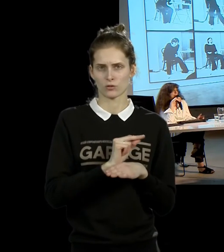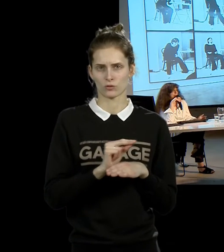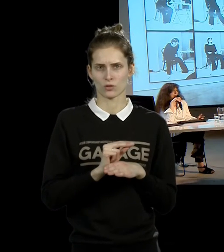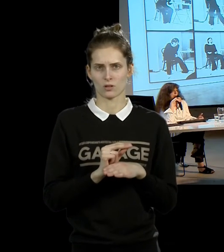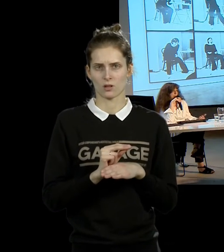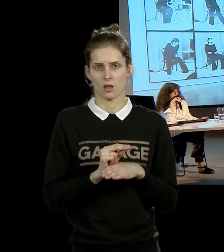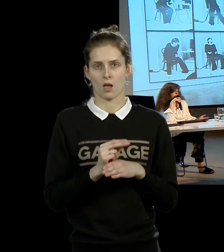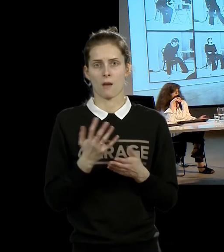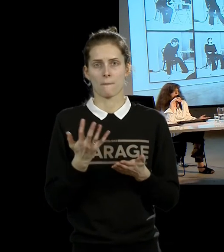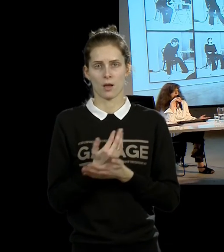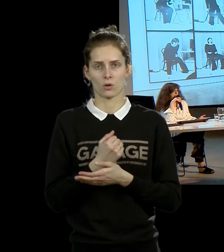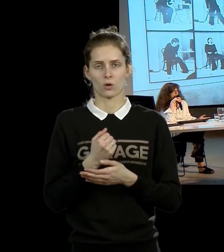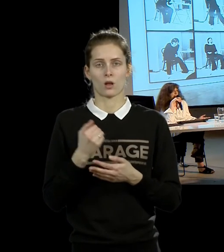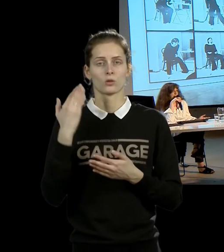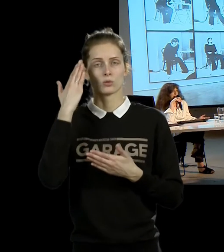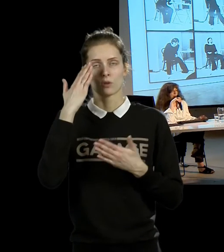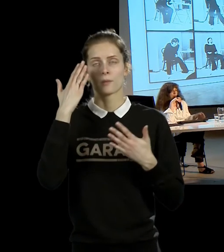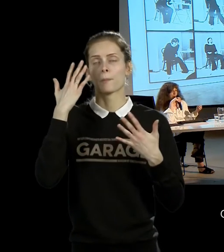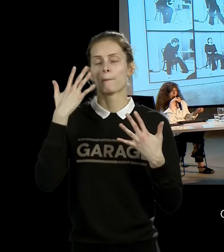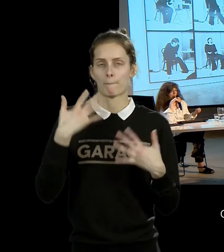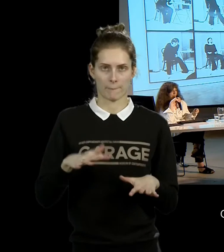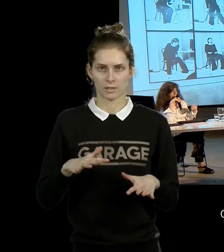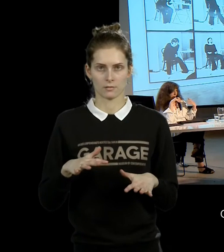заставила ее потерять сознание.